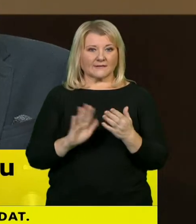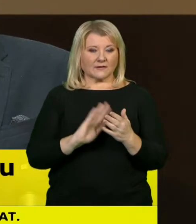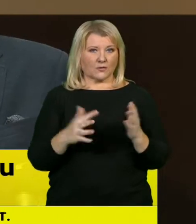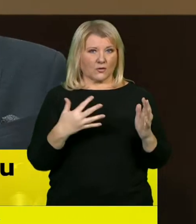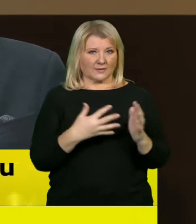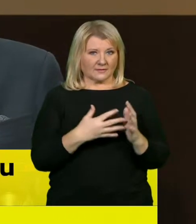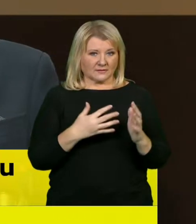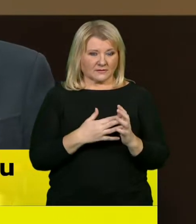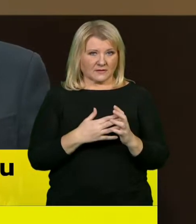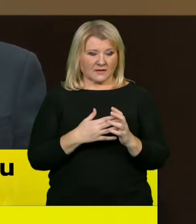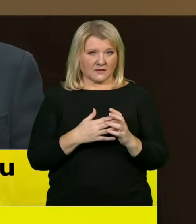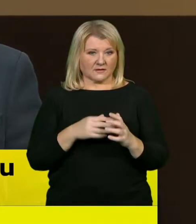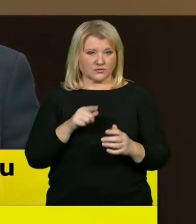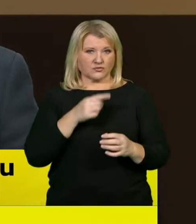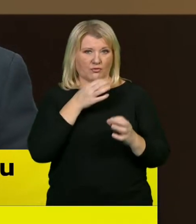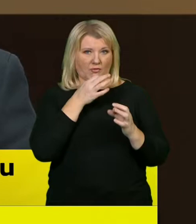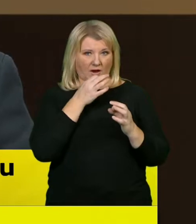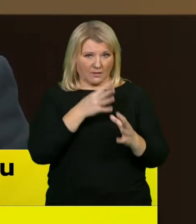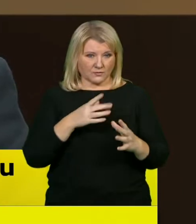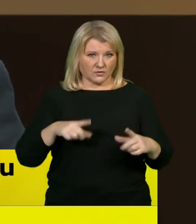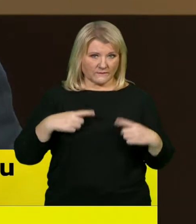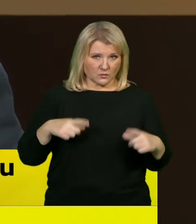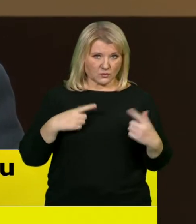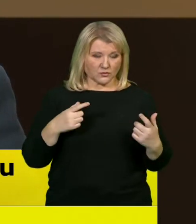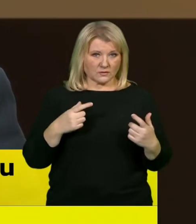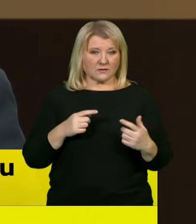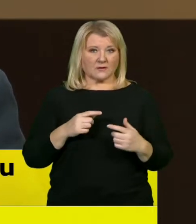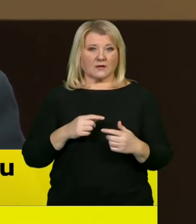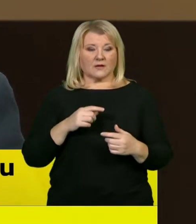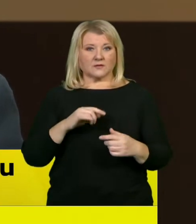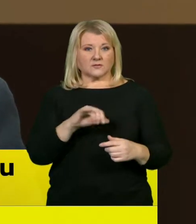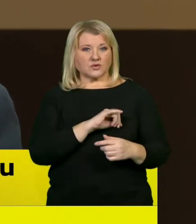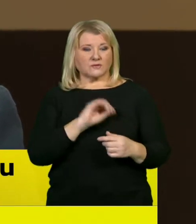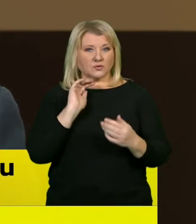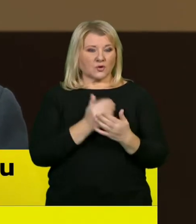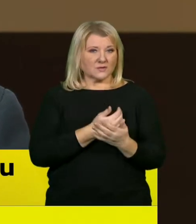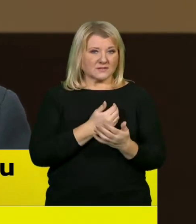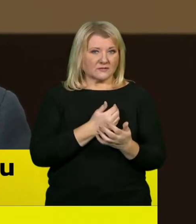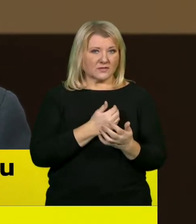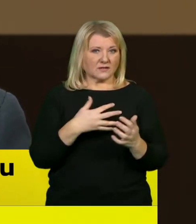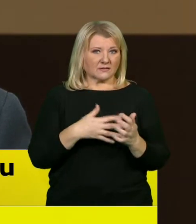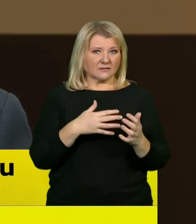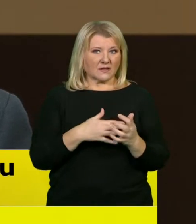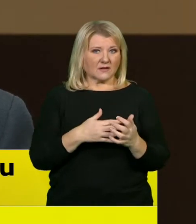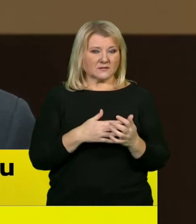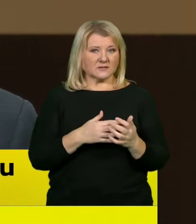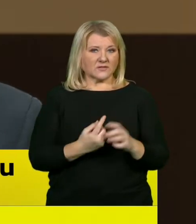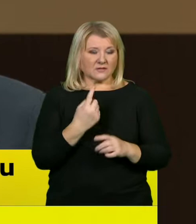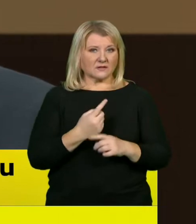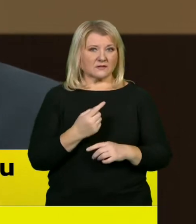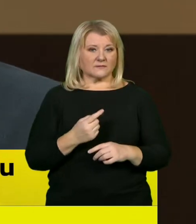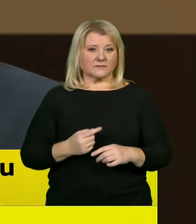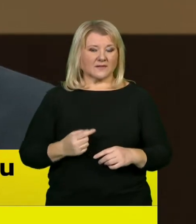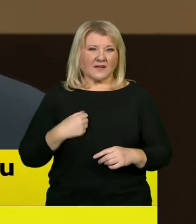používat, existuje tady ta možnost a mohly by třeba nahradit ty antigenní testy, právě pro testování ve školách. Já jsem teď